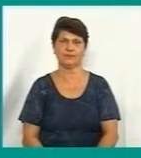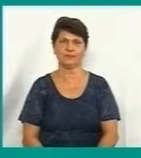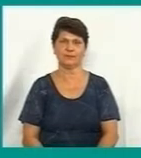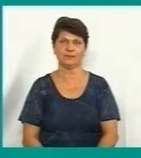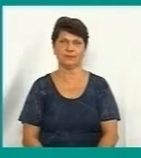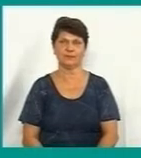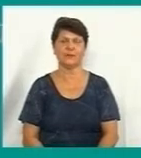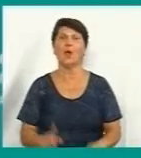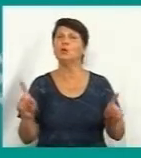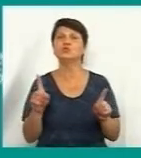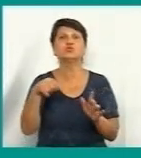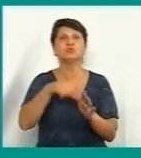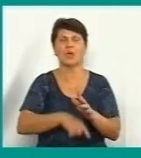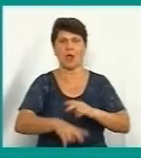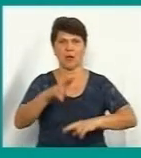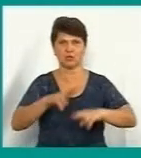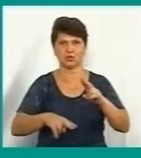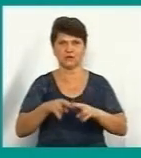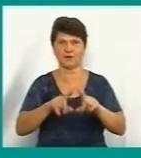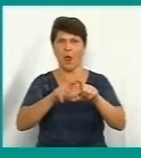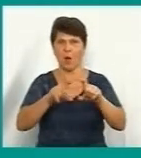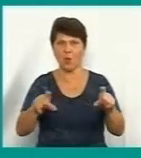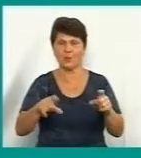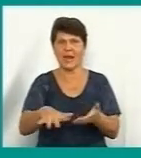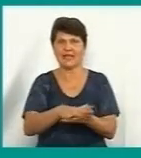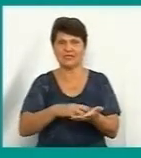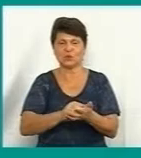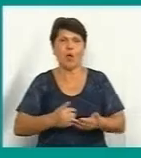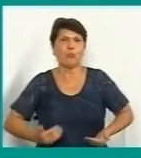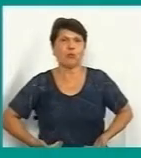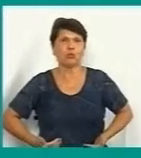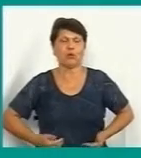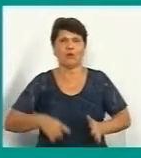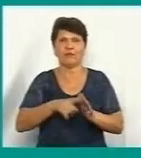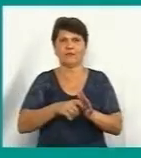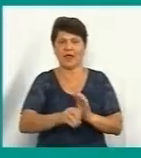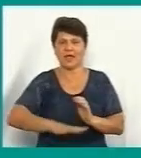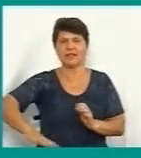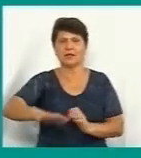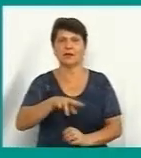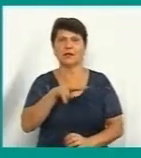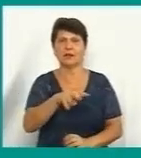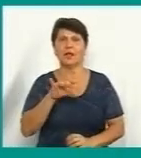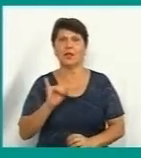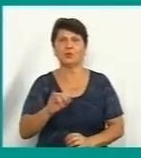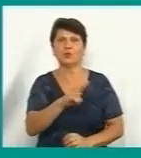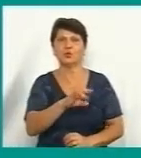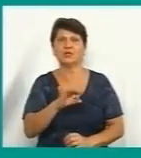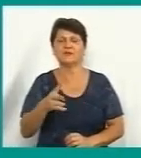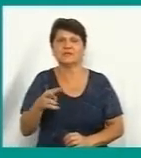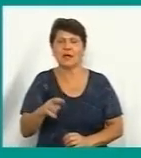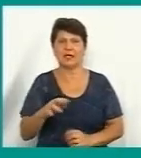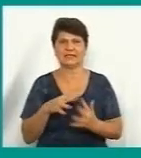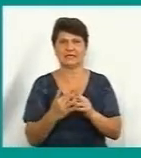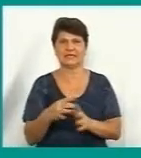Що означає будівництво комплексу із знешкодження побутових відходів на території Людовської сільської ради у Жмеринському